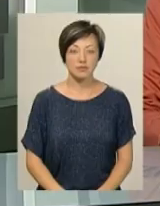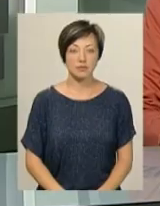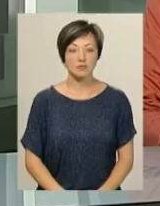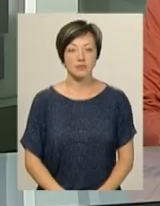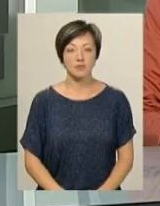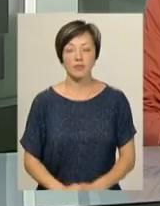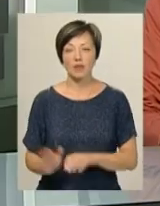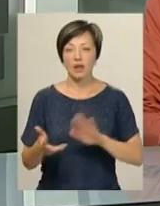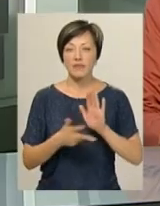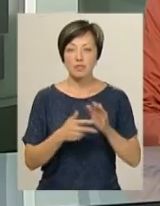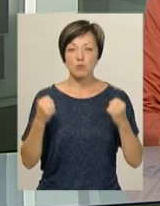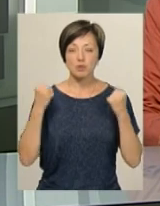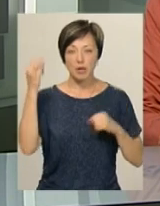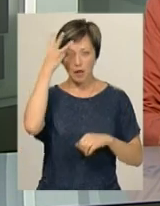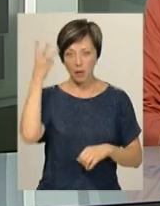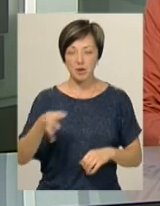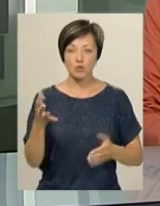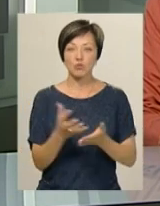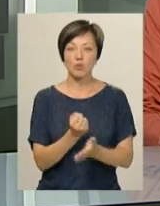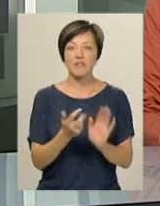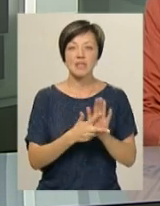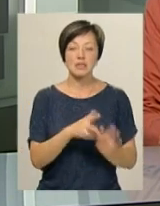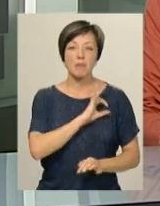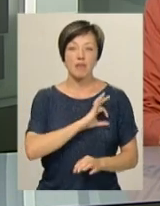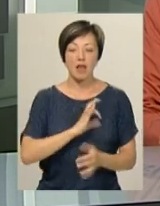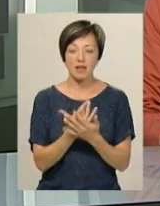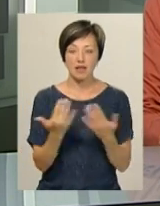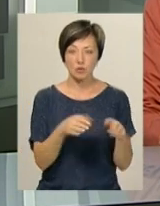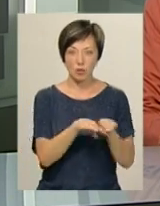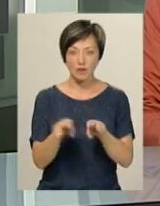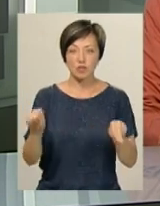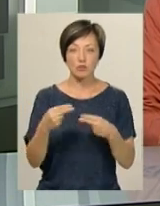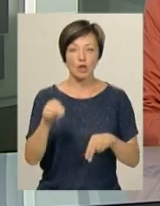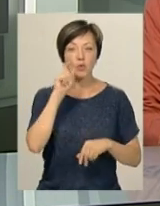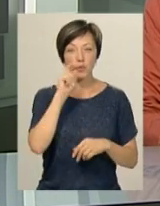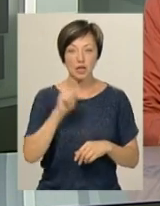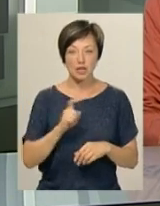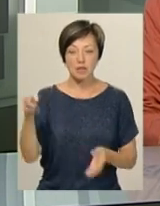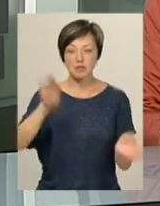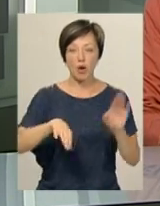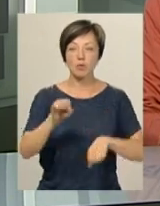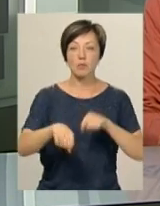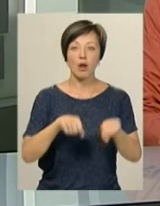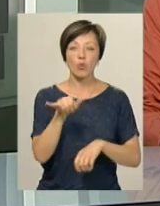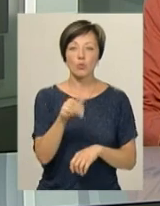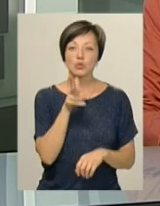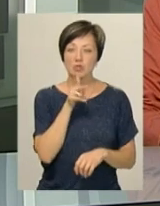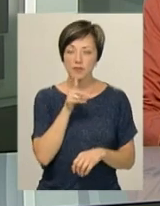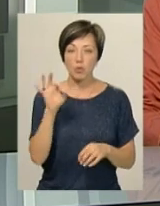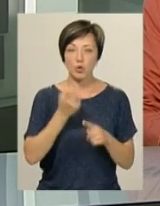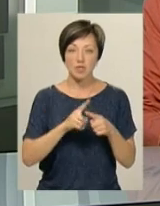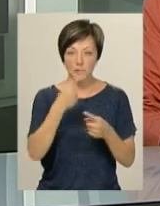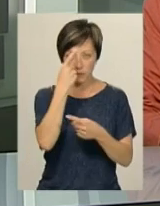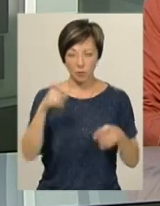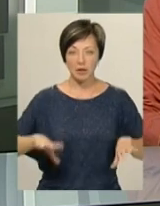Вісім спортсменів Хмельниччини здобули вісім медалей різного гатунку на чемпіонаті України з маунтенбайку в Чернівцях. Про це